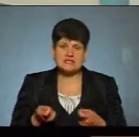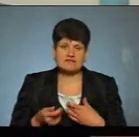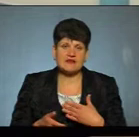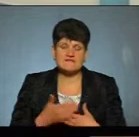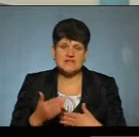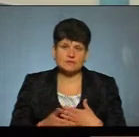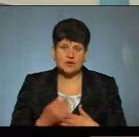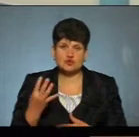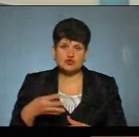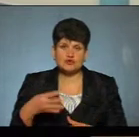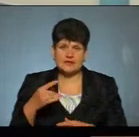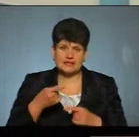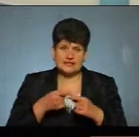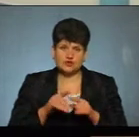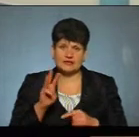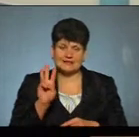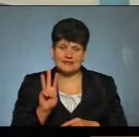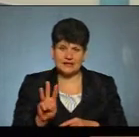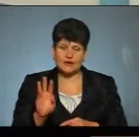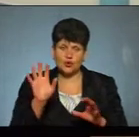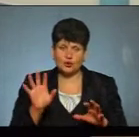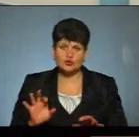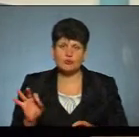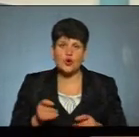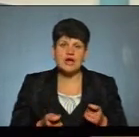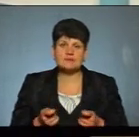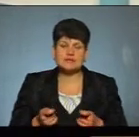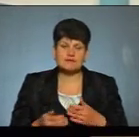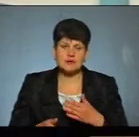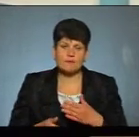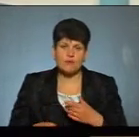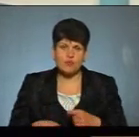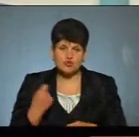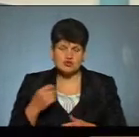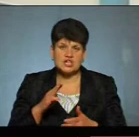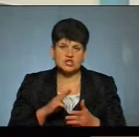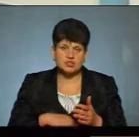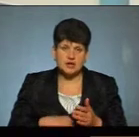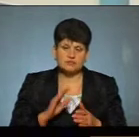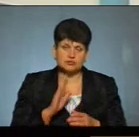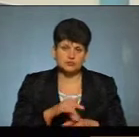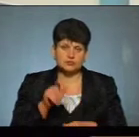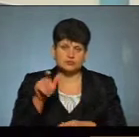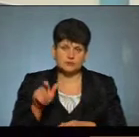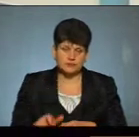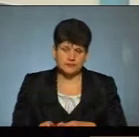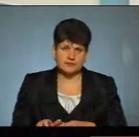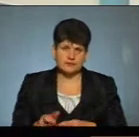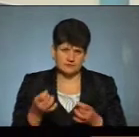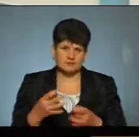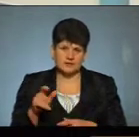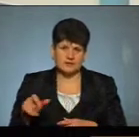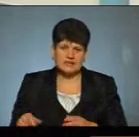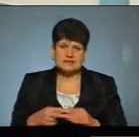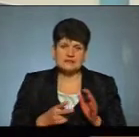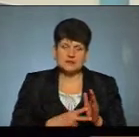44 і значком 3 Кодексу про адміністративні правопорушення. Штраф покладається на громадян, на фізичних осіб від